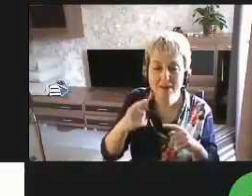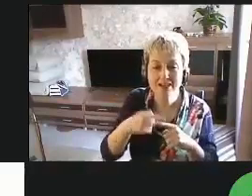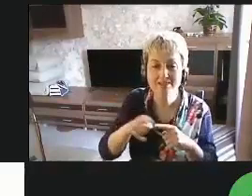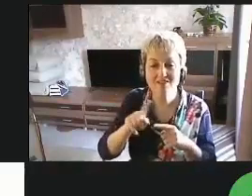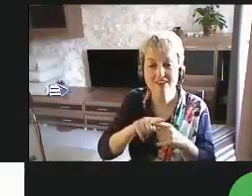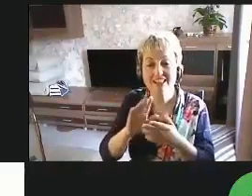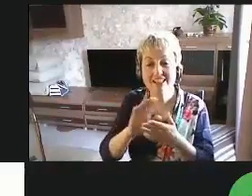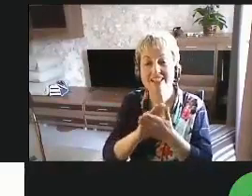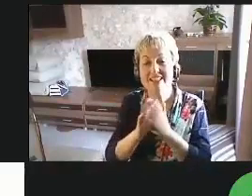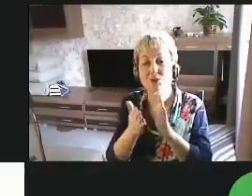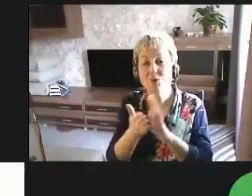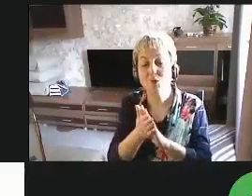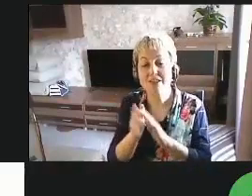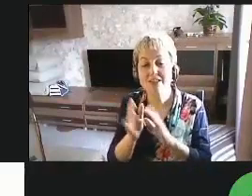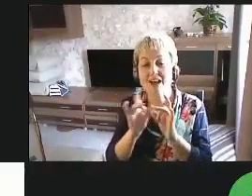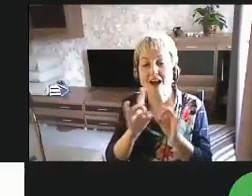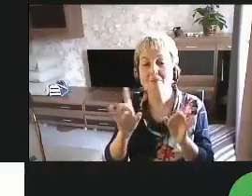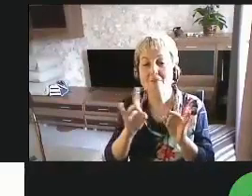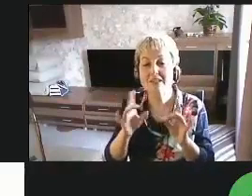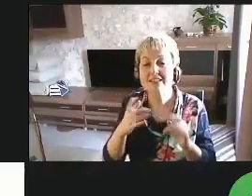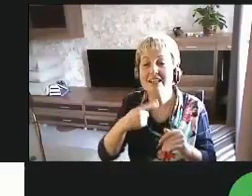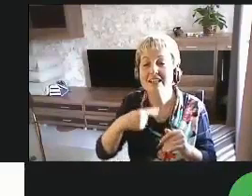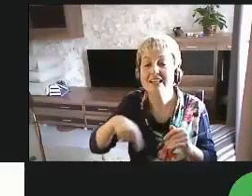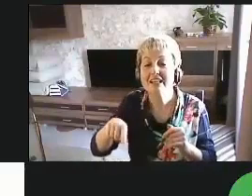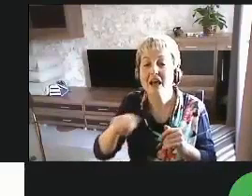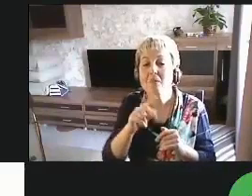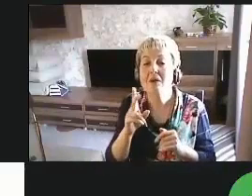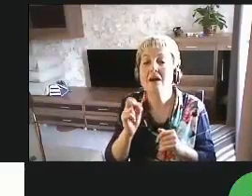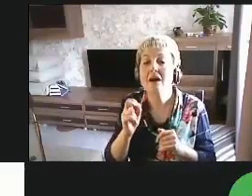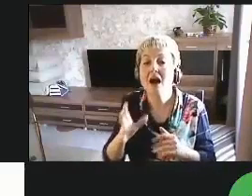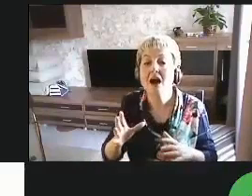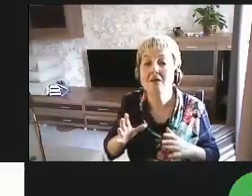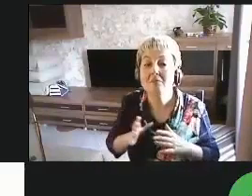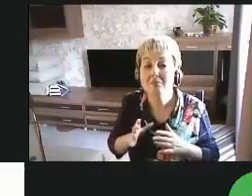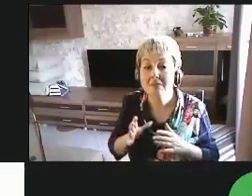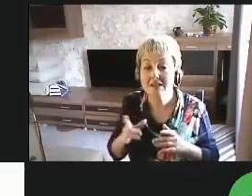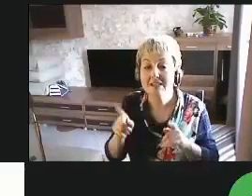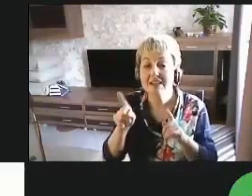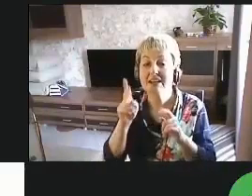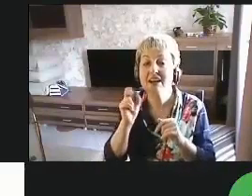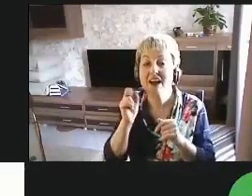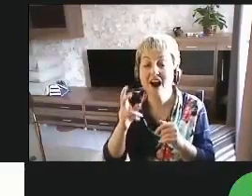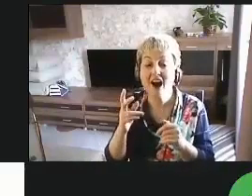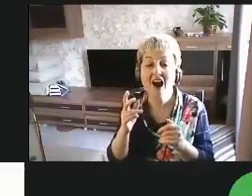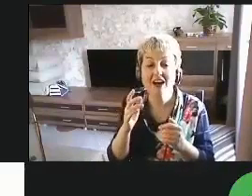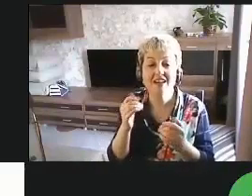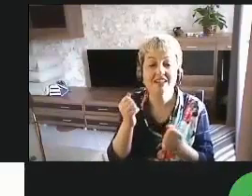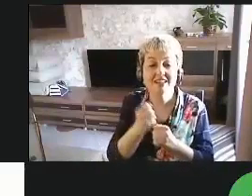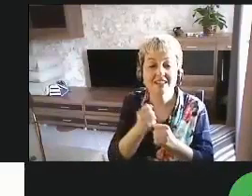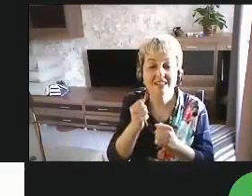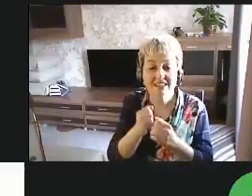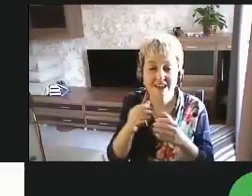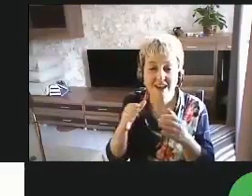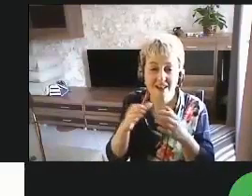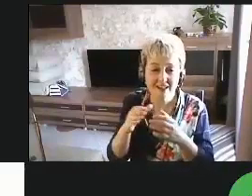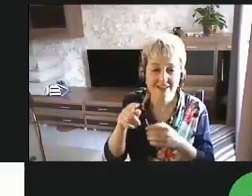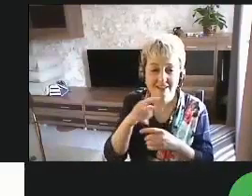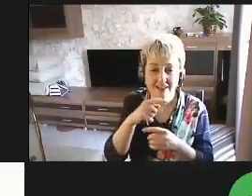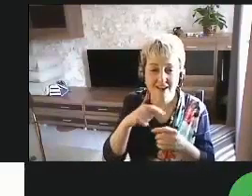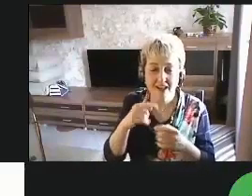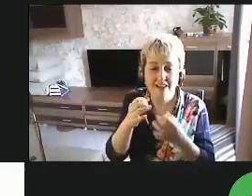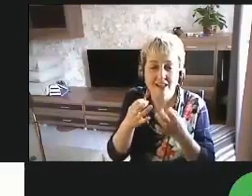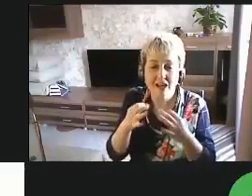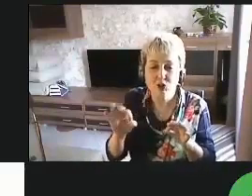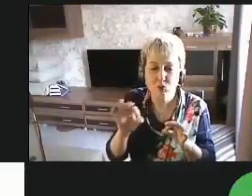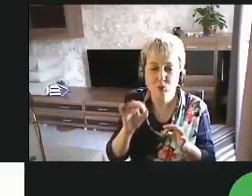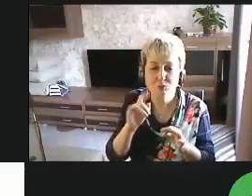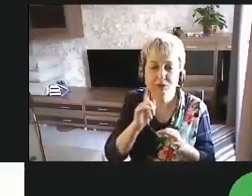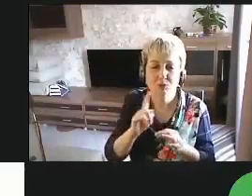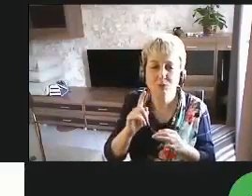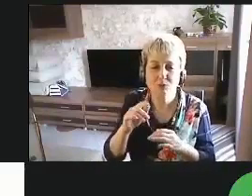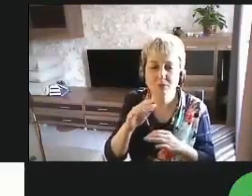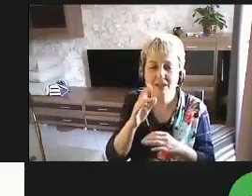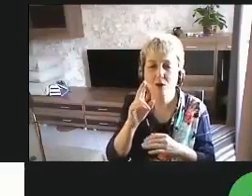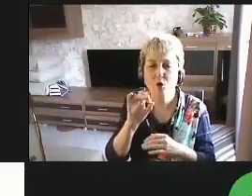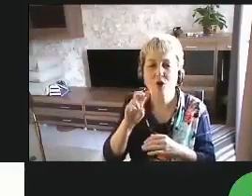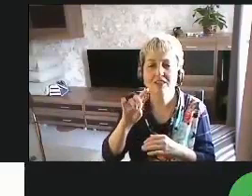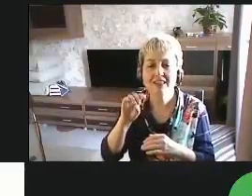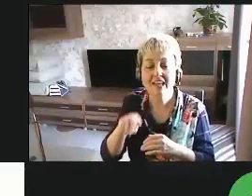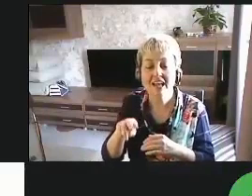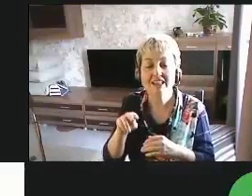ситуации, объяснить нам, как быть, как сделать контент более доступный. И